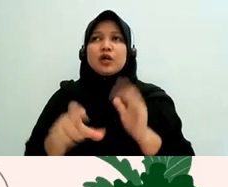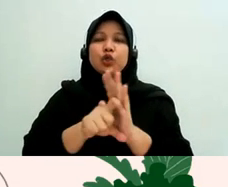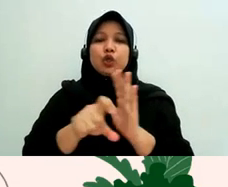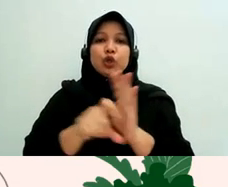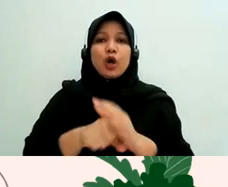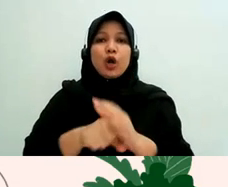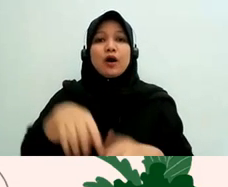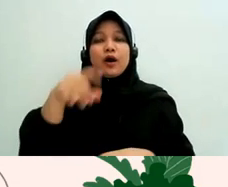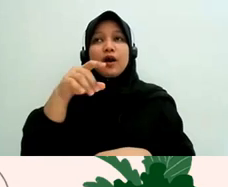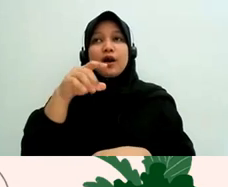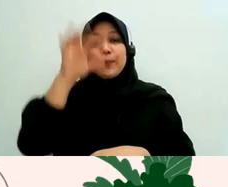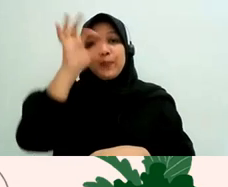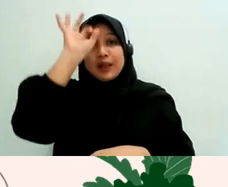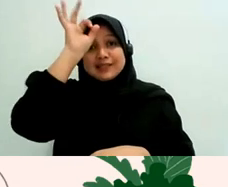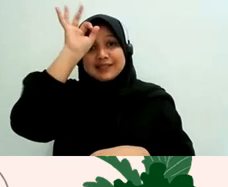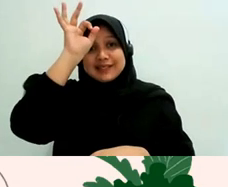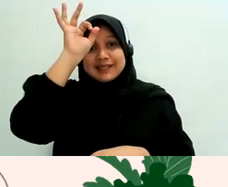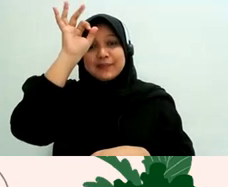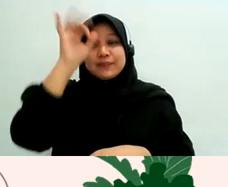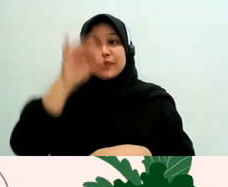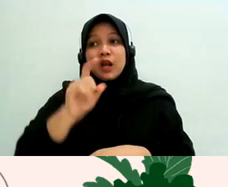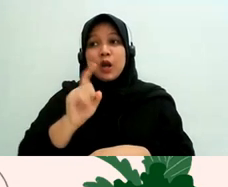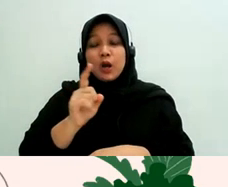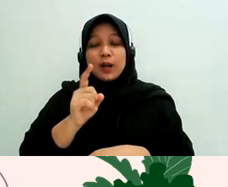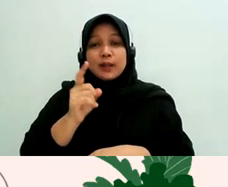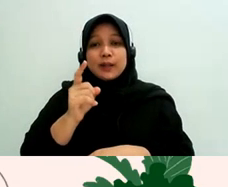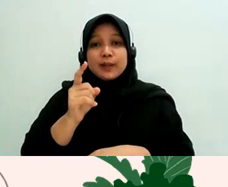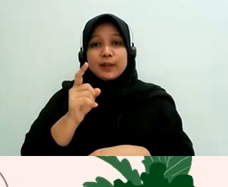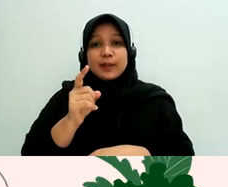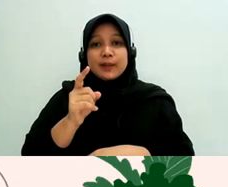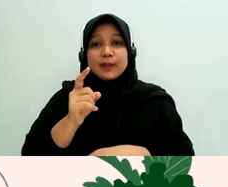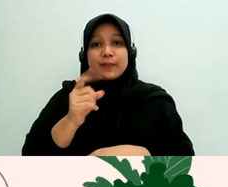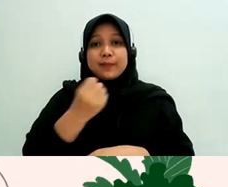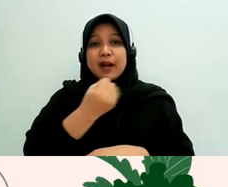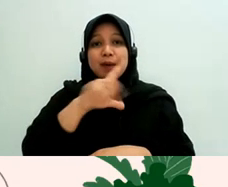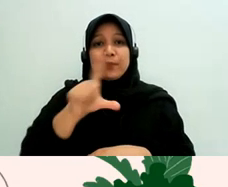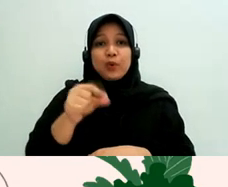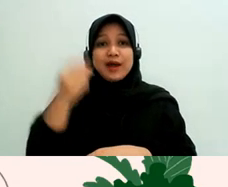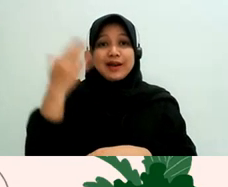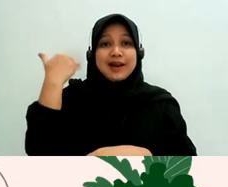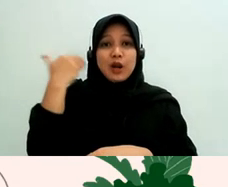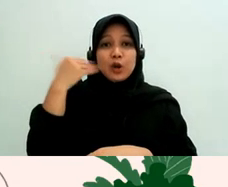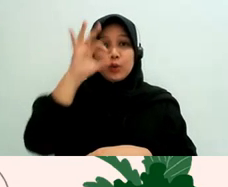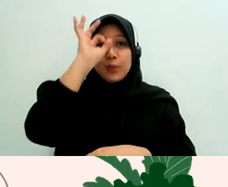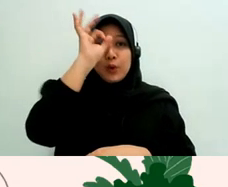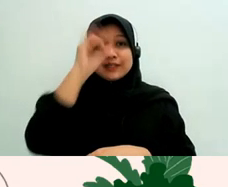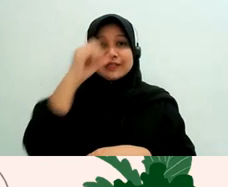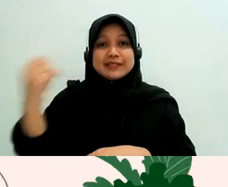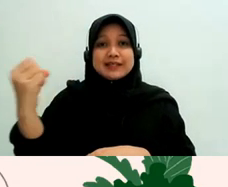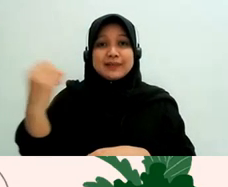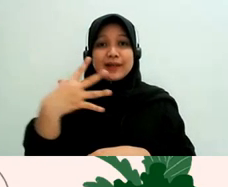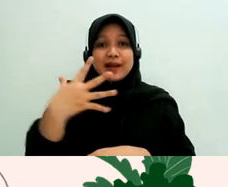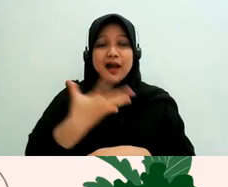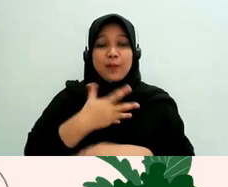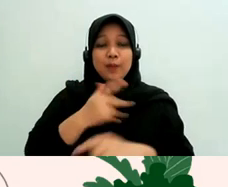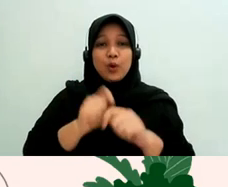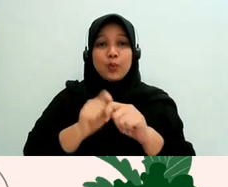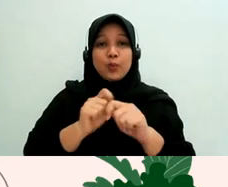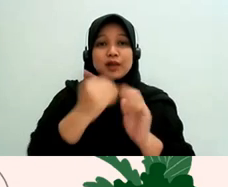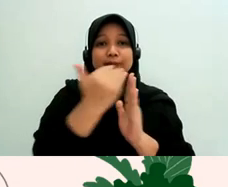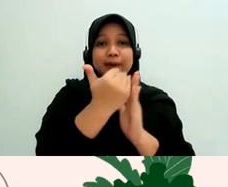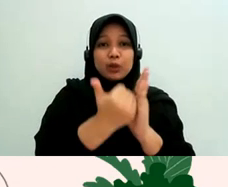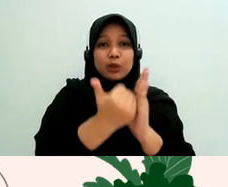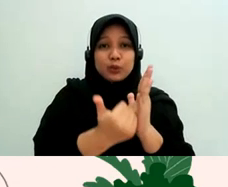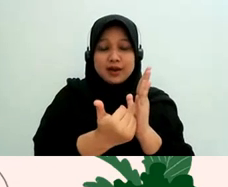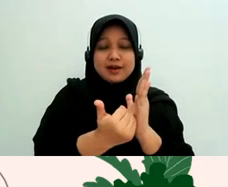kepolisian nih misalnya ternyata setelah teman-teman cari tahu tadi yang saya bilang kan beberapa bulan yang lalu kepolisian bilang mau bikin peraturan